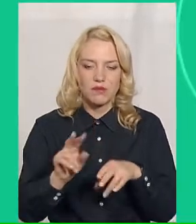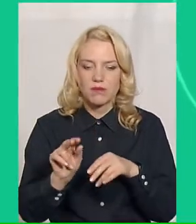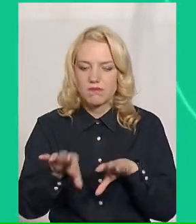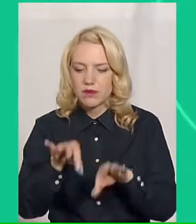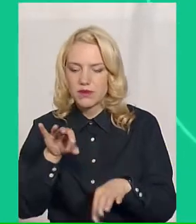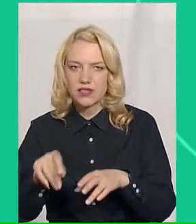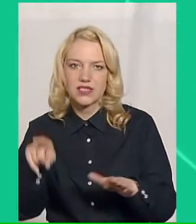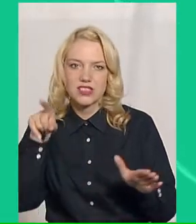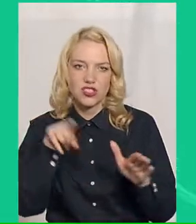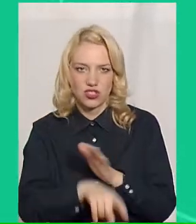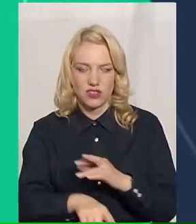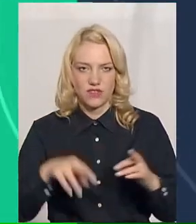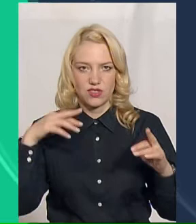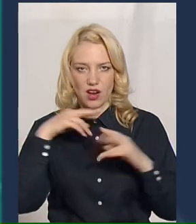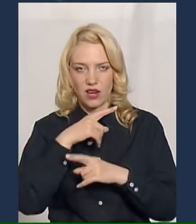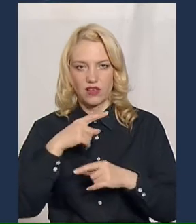ліки.